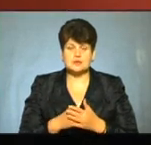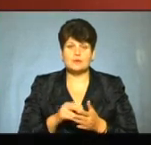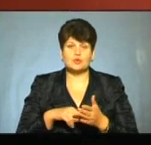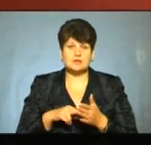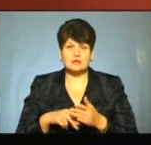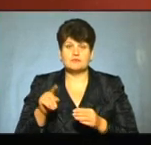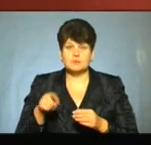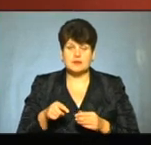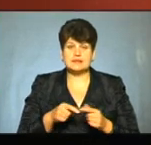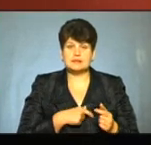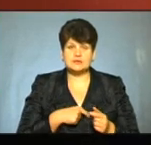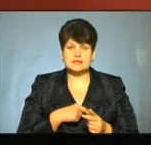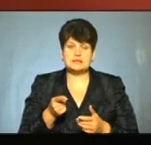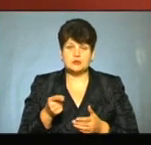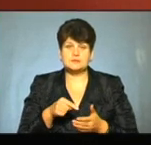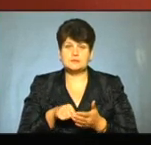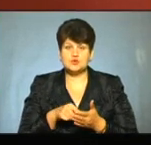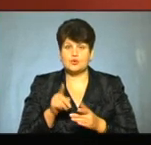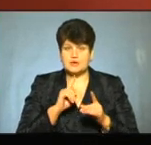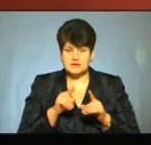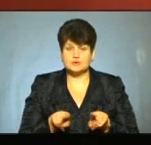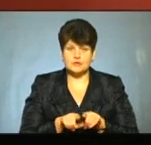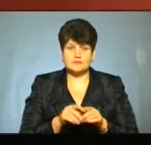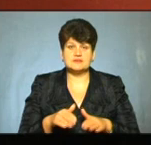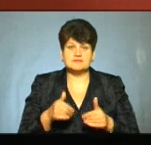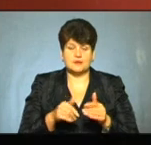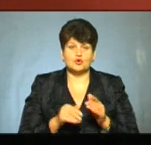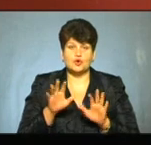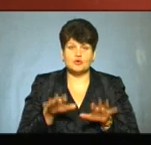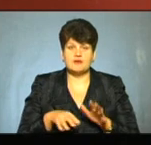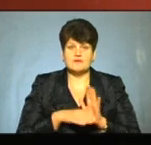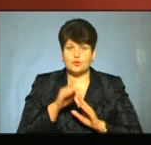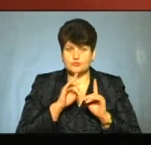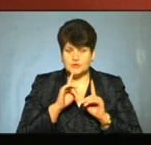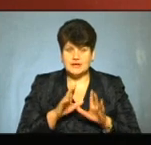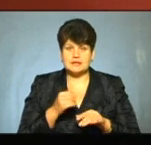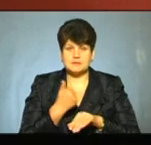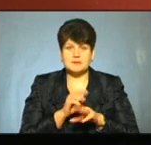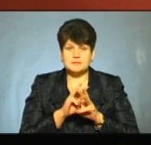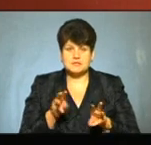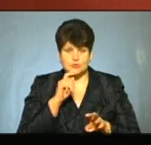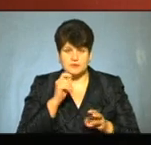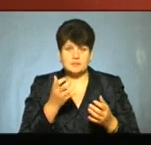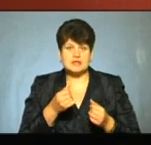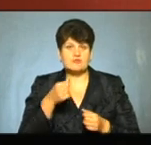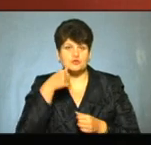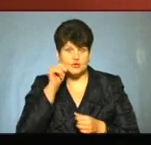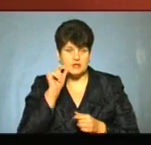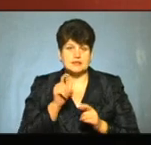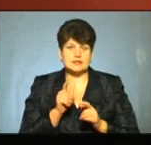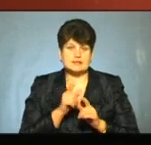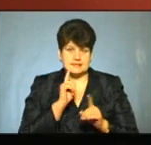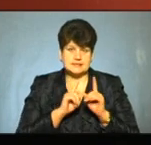акцизний податок вимагають і депутати Тернопільської міської ради. Відповідне звернення до голови Верховної Ради та прем'єр-міністра України. Вони прийняли вчора на